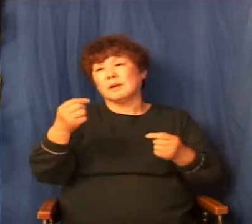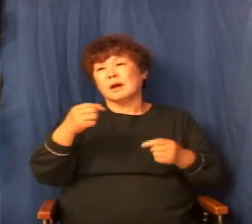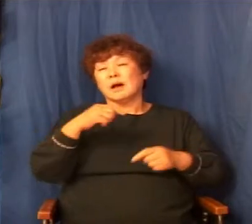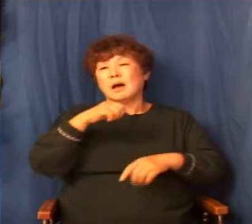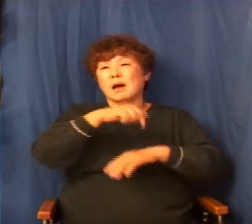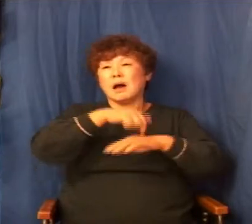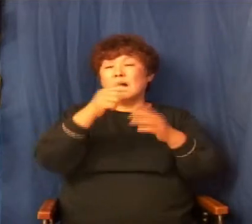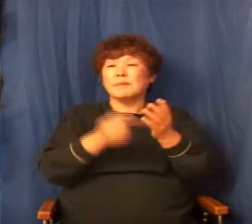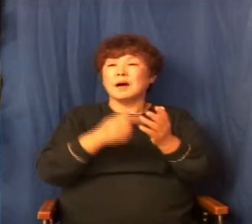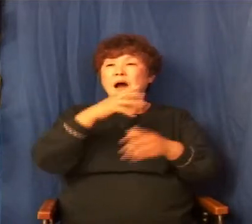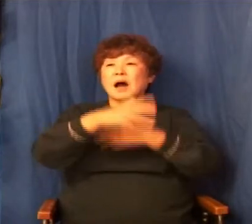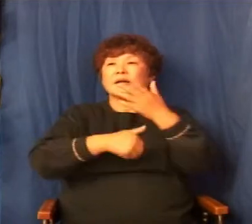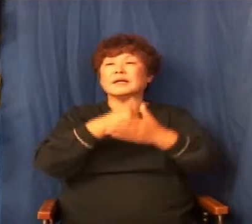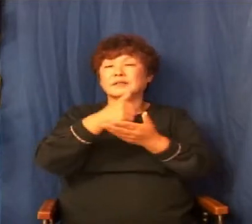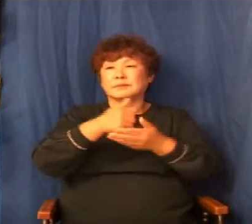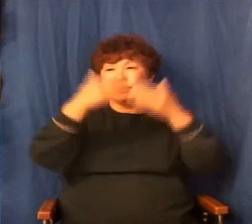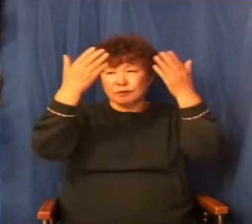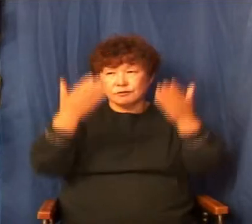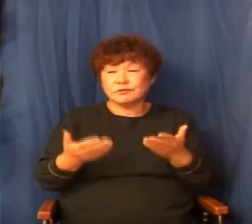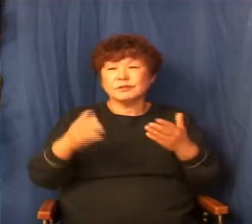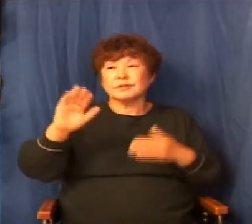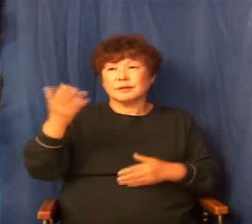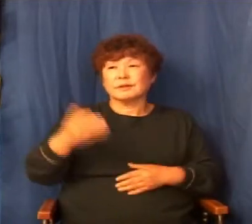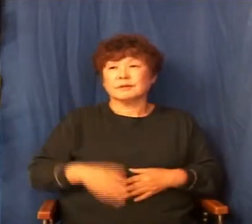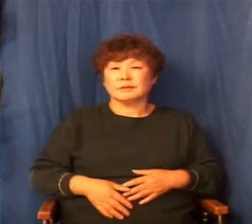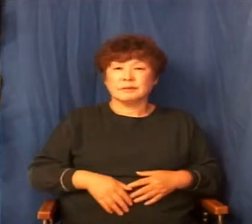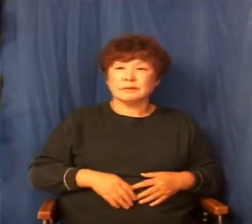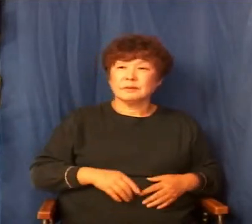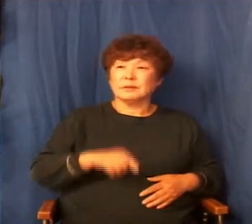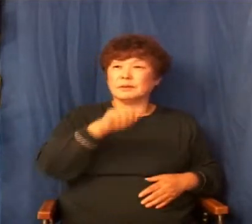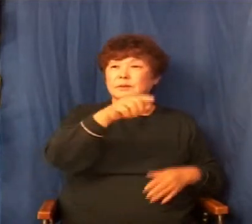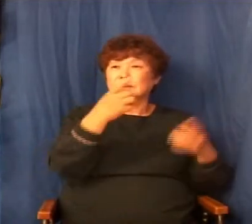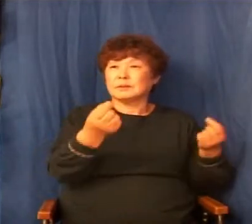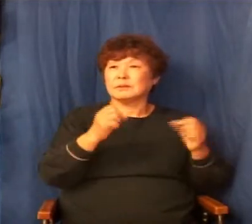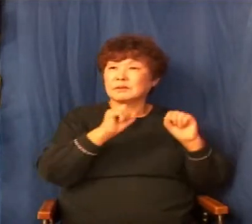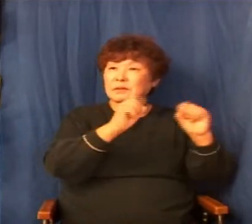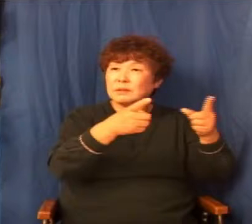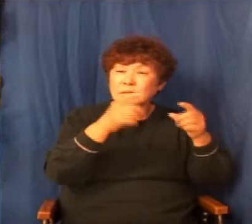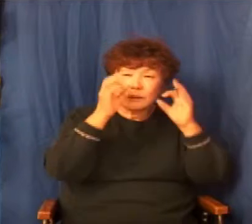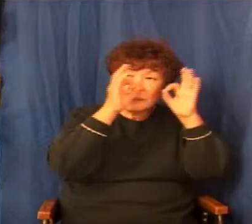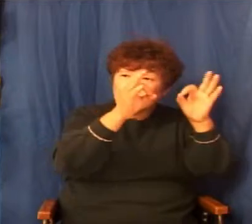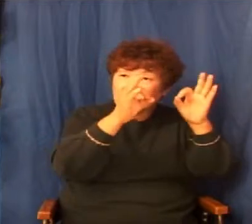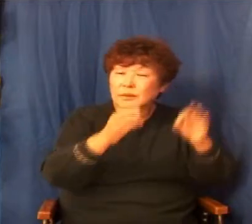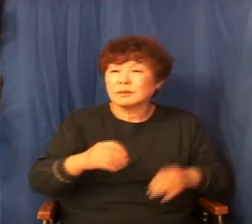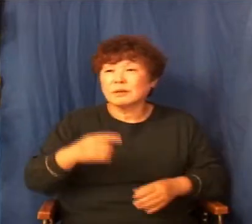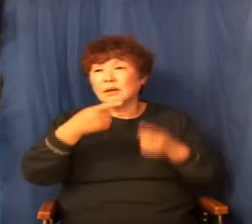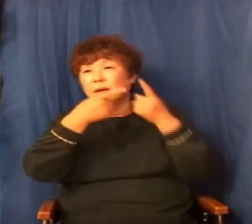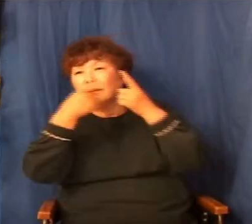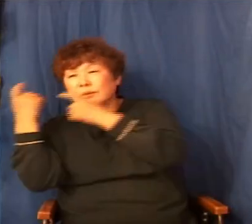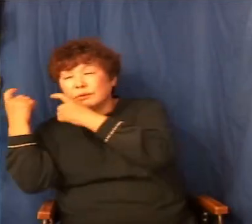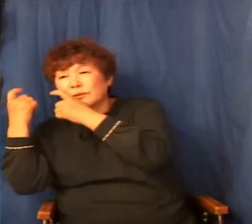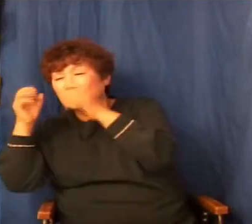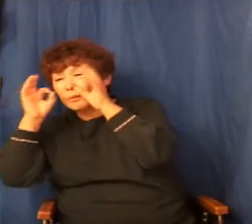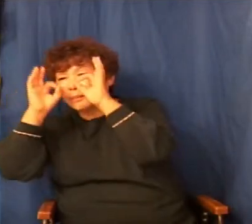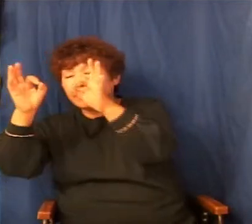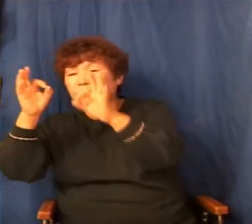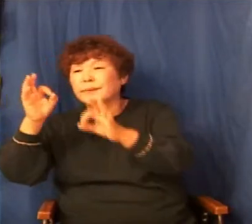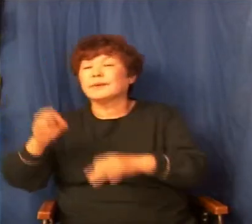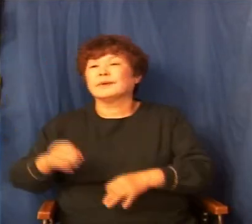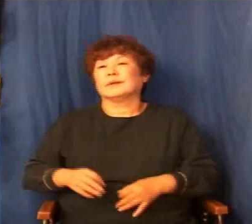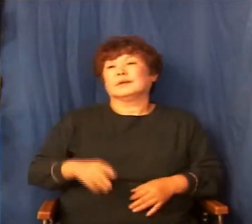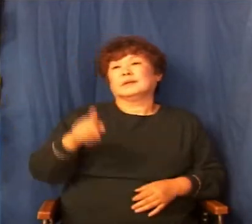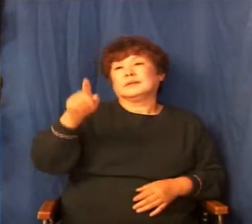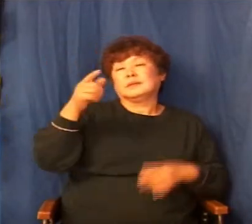네가 이것을 기회로 볼 거냐 유혹으로 볼 거냐 그거에 대해서 지금 우리에게 교훈을 삼고 있는